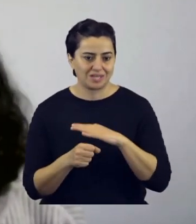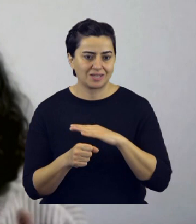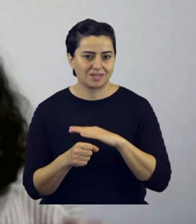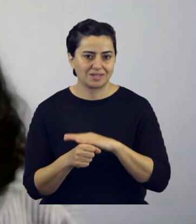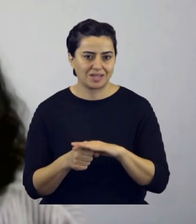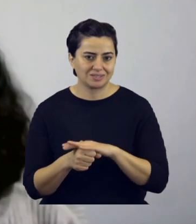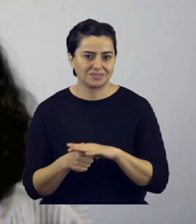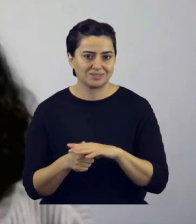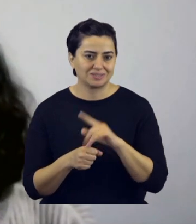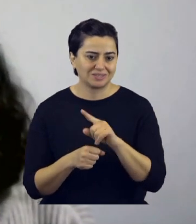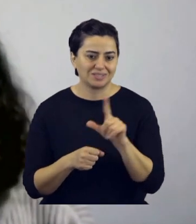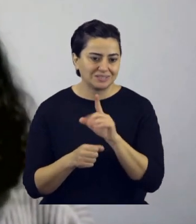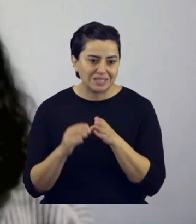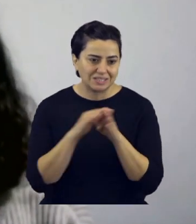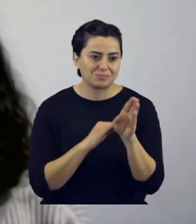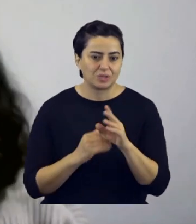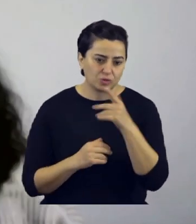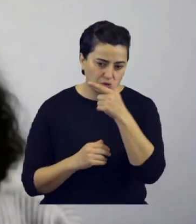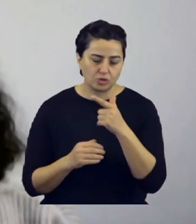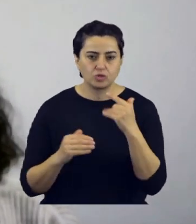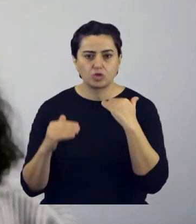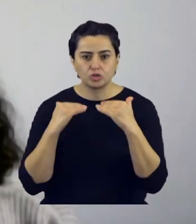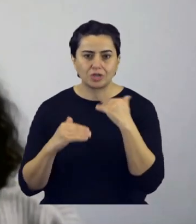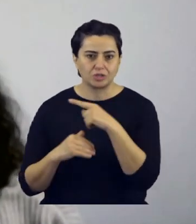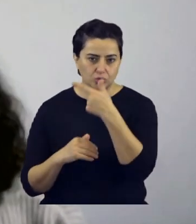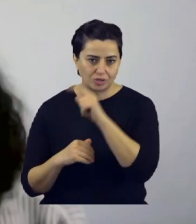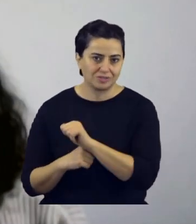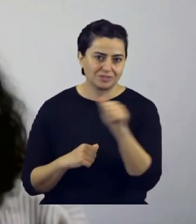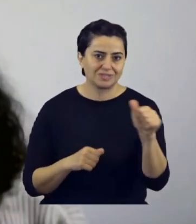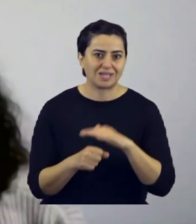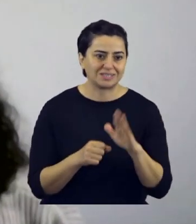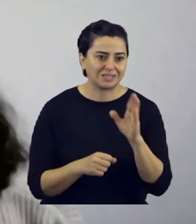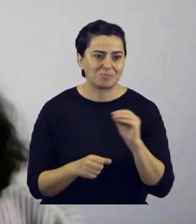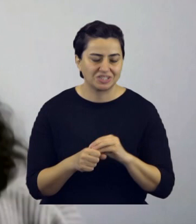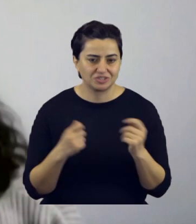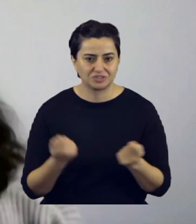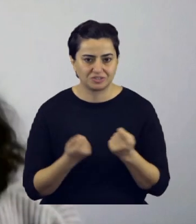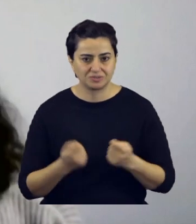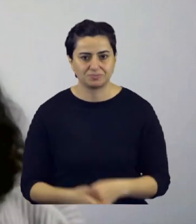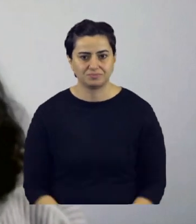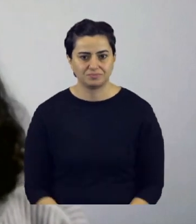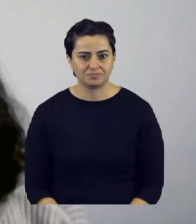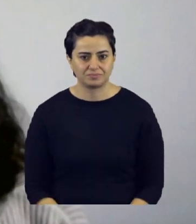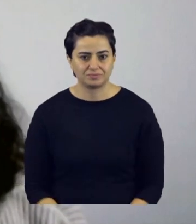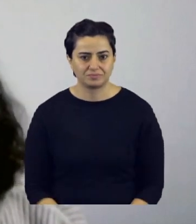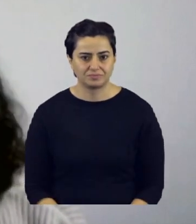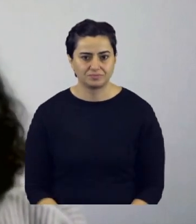Kayseri'de bir liseye yerleşebileyim diye. Ben Yozgat'ta bir köydeydim. Benim bu